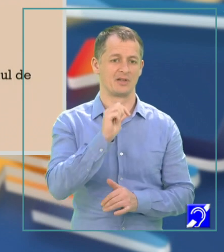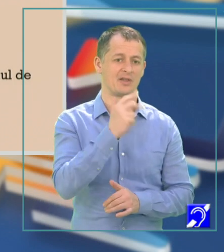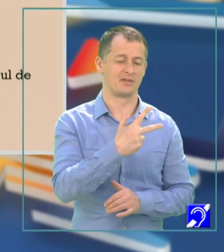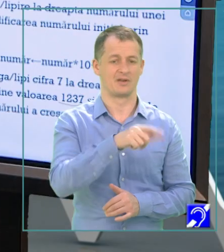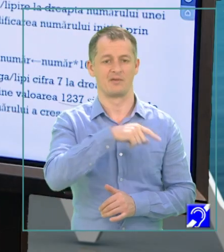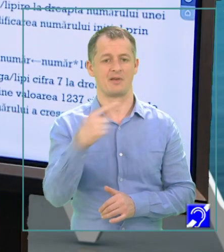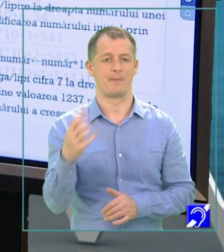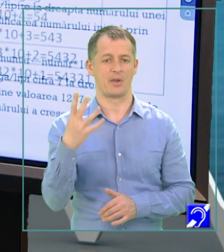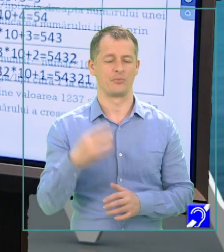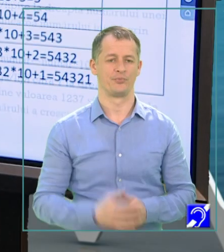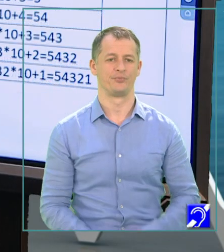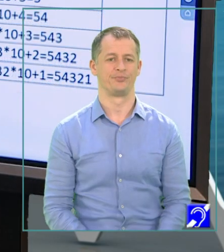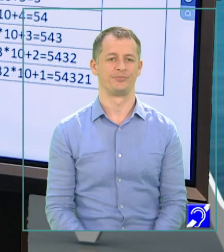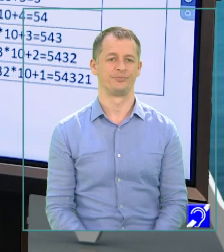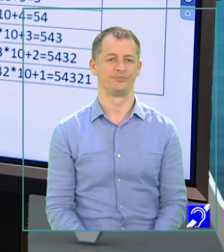a crescut.